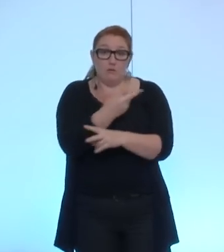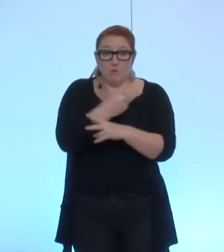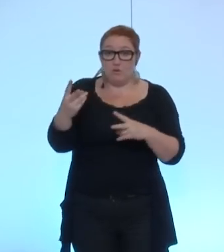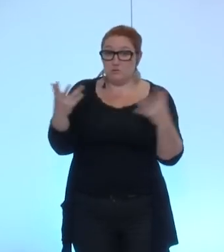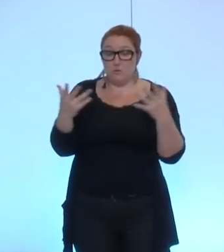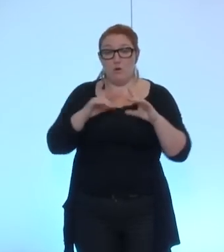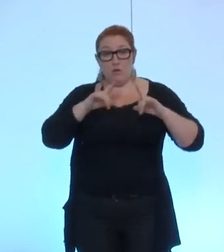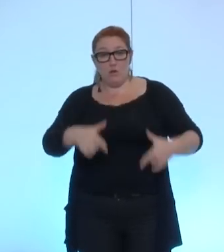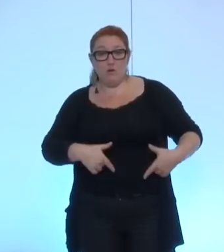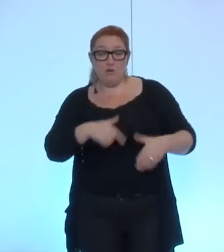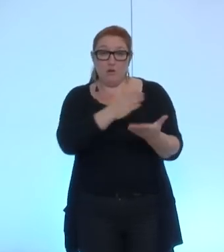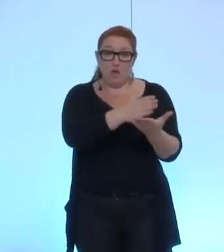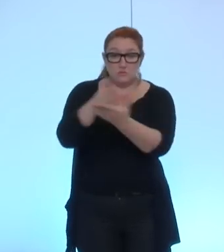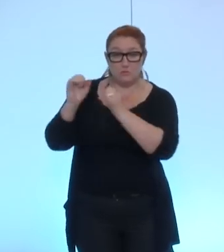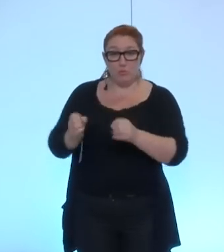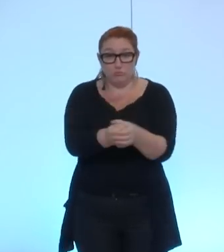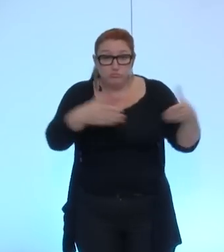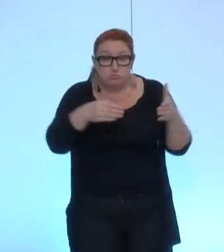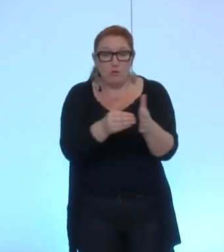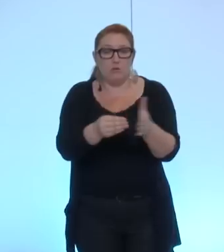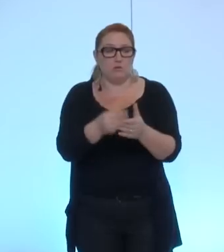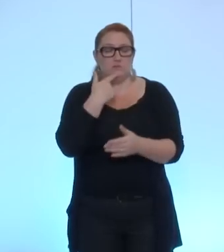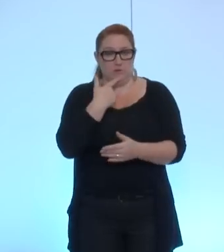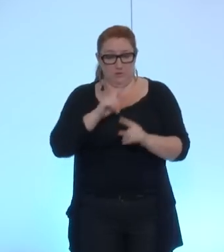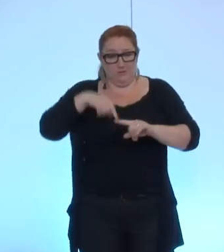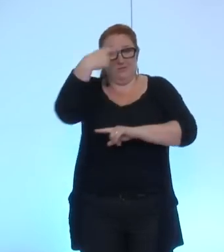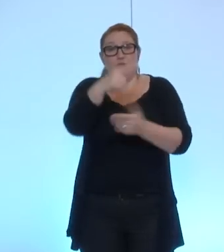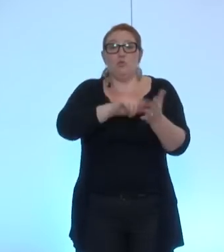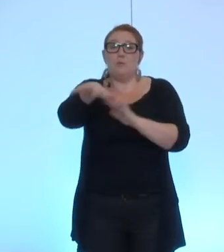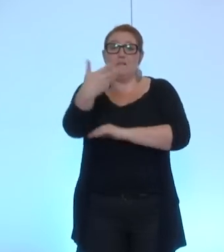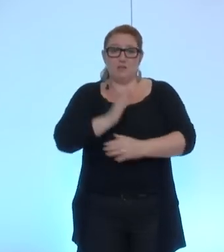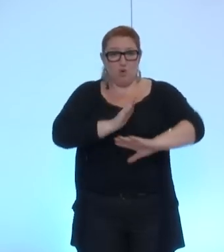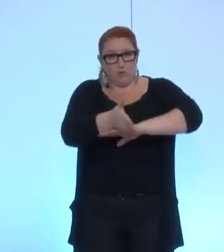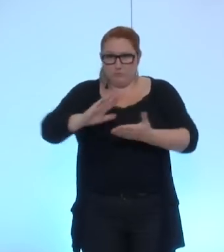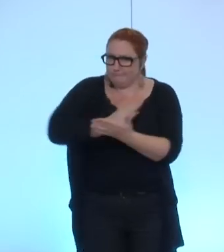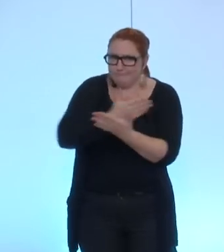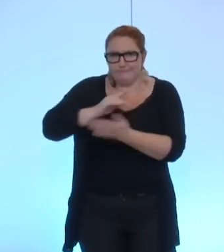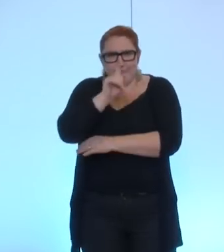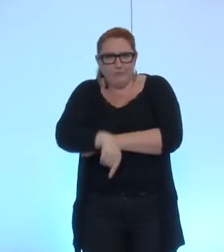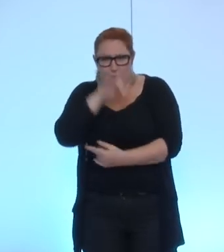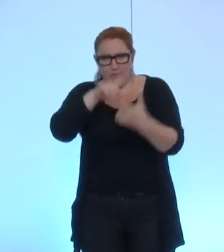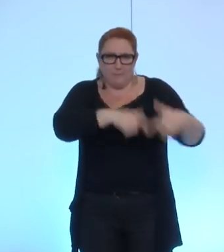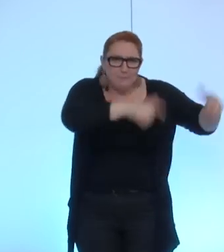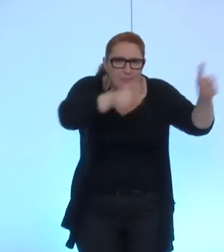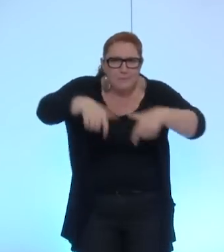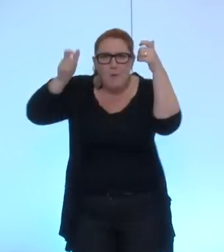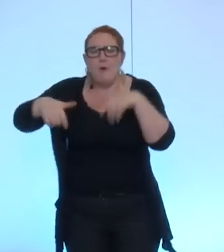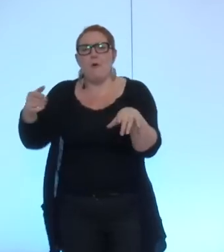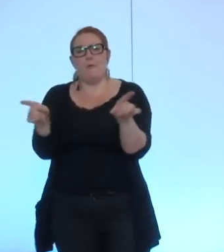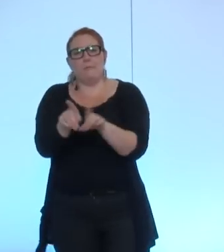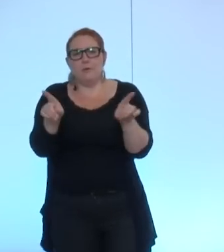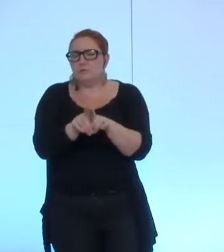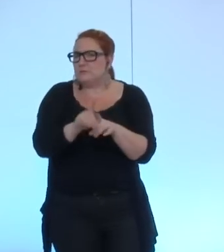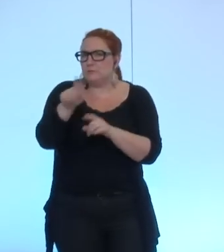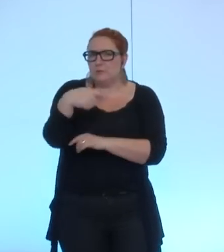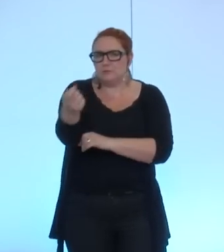Et nous devons maintenant préparer la rentrée 2015 en travaillant à la fois sur les aspects du bâti, mais évidemment en